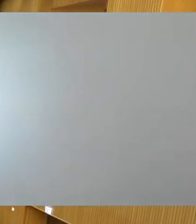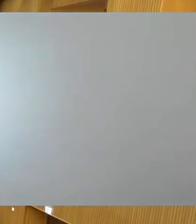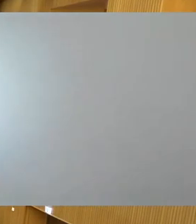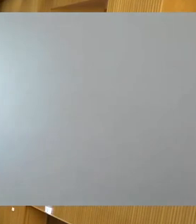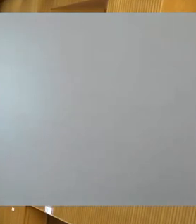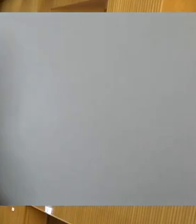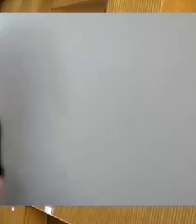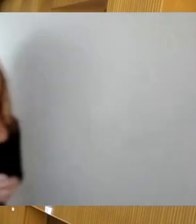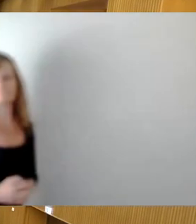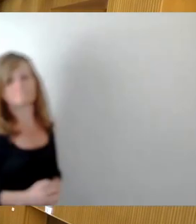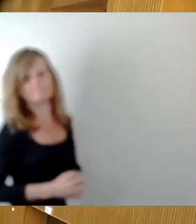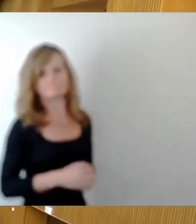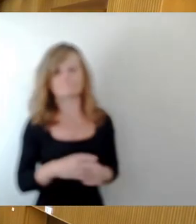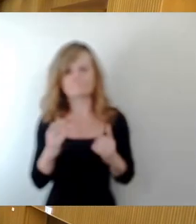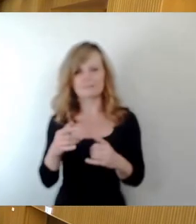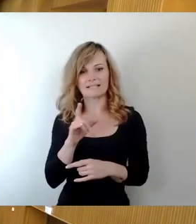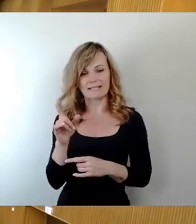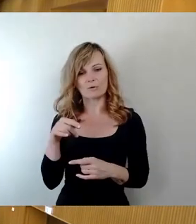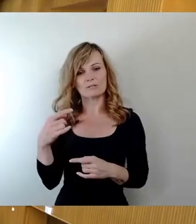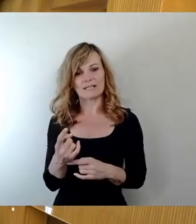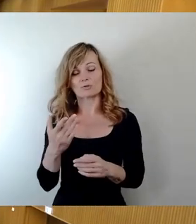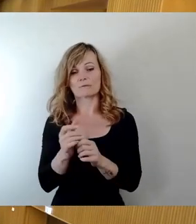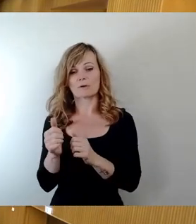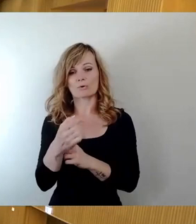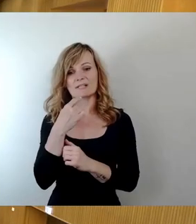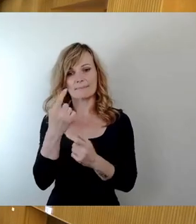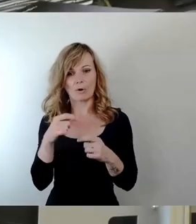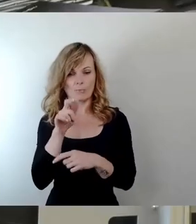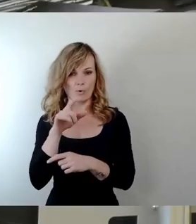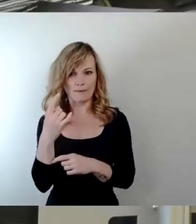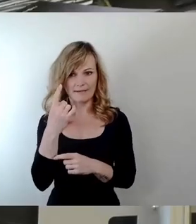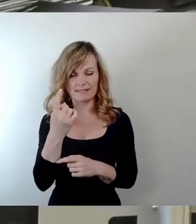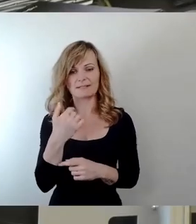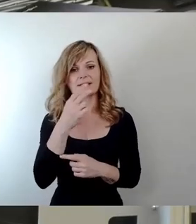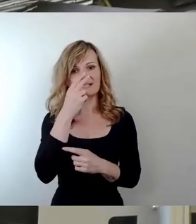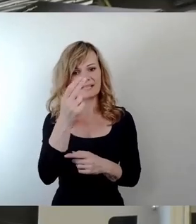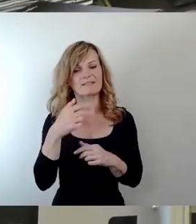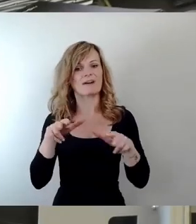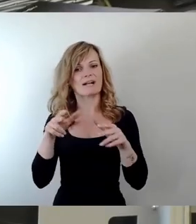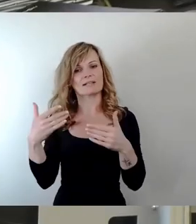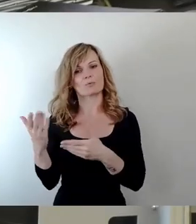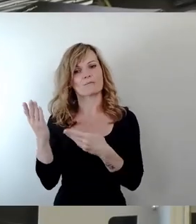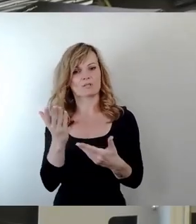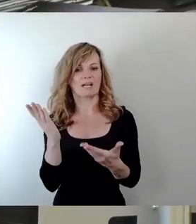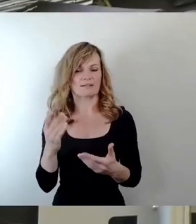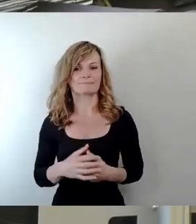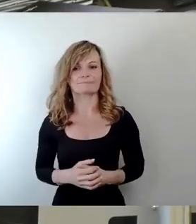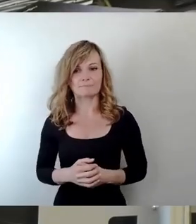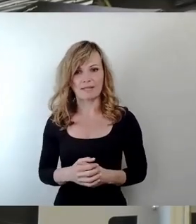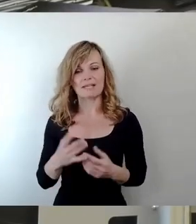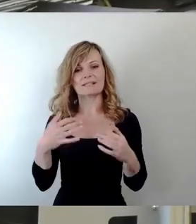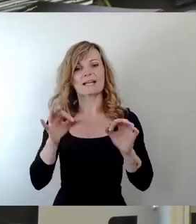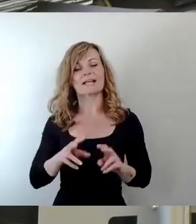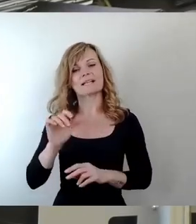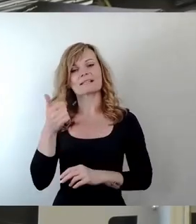der Baubürgermeister Stefan Kühn aus der Sicht der Verwaltung vortragen. Sehr geehrter Herr erster Bürgermeister, das Schöne an so einer